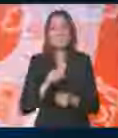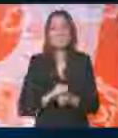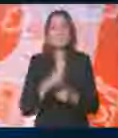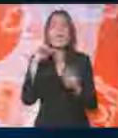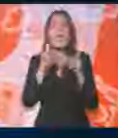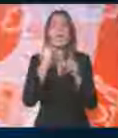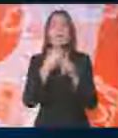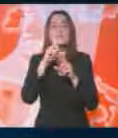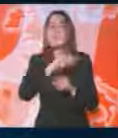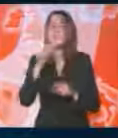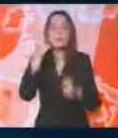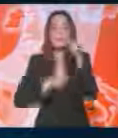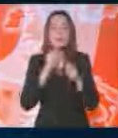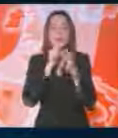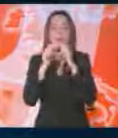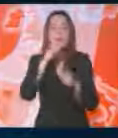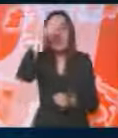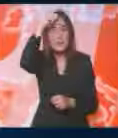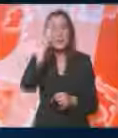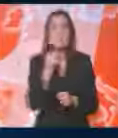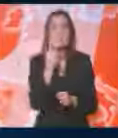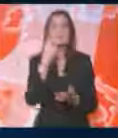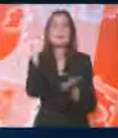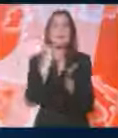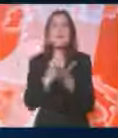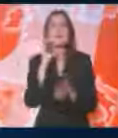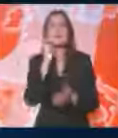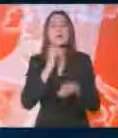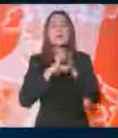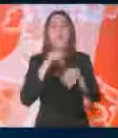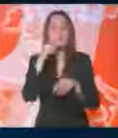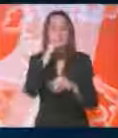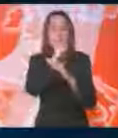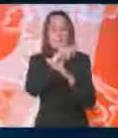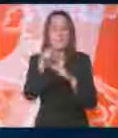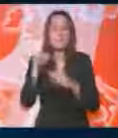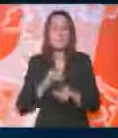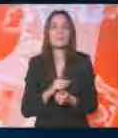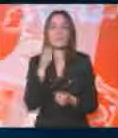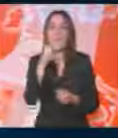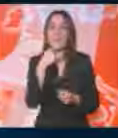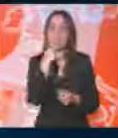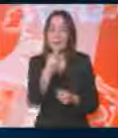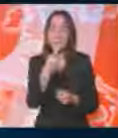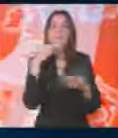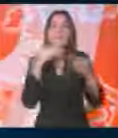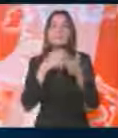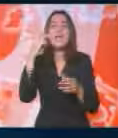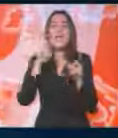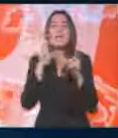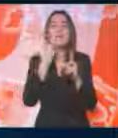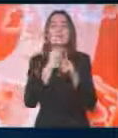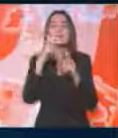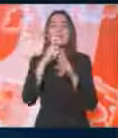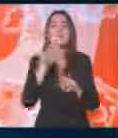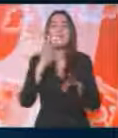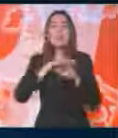EULEX neće učesovati u pregovorima Beograda i Prištine, potvrdio u Briselu šeft emisije Ivdek Jermabon. On je isto kao da je cilj EULEX-a da se